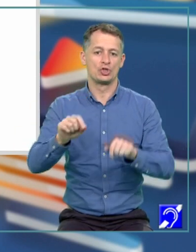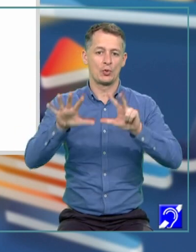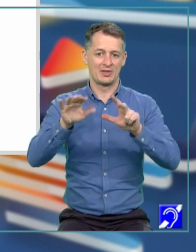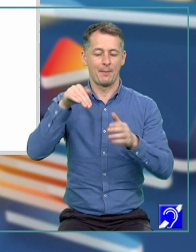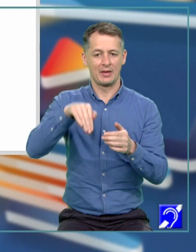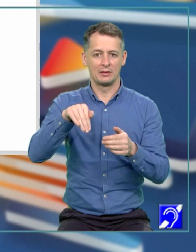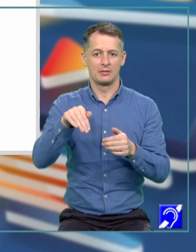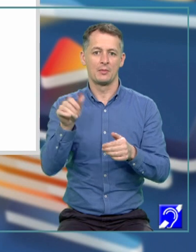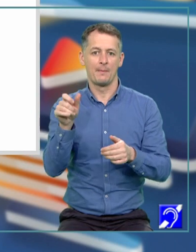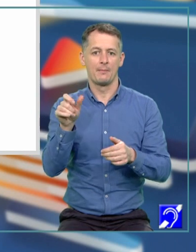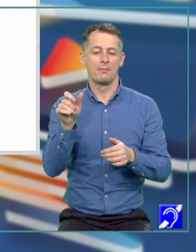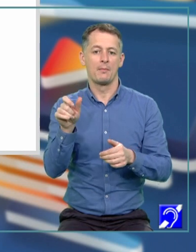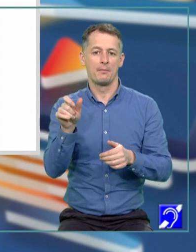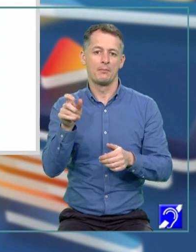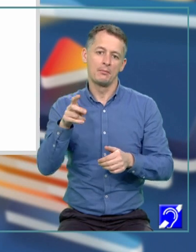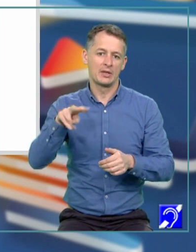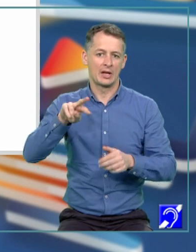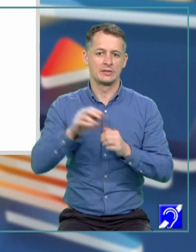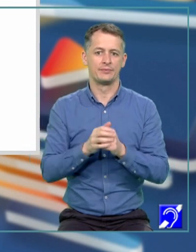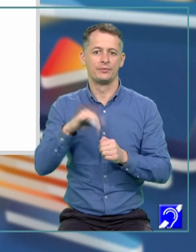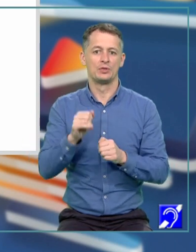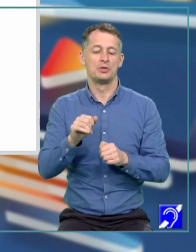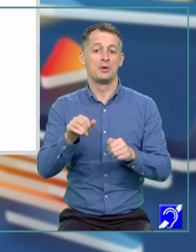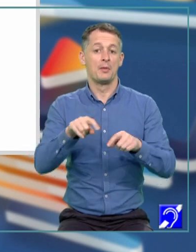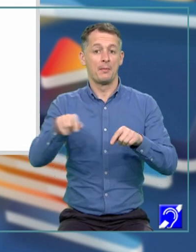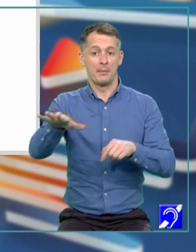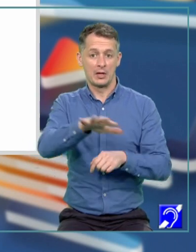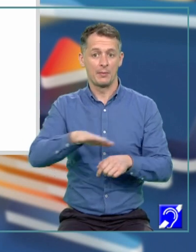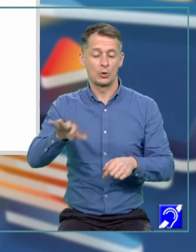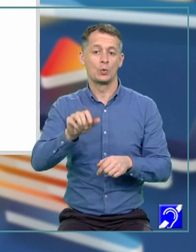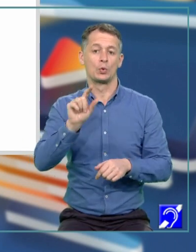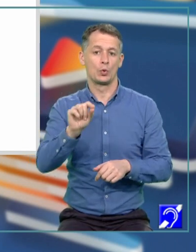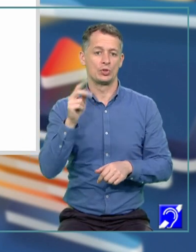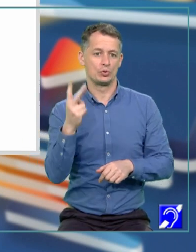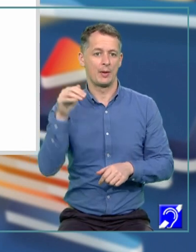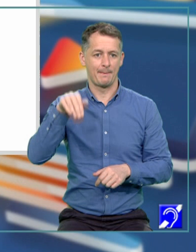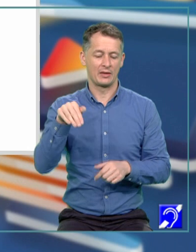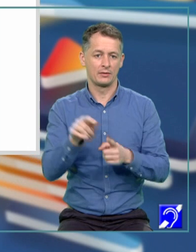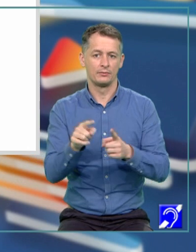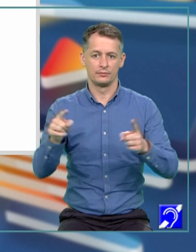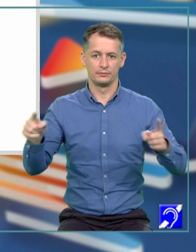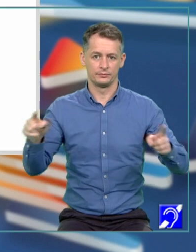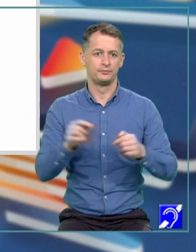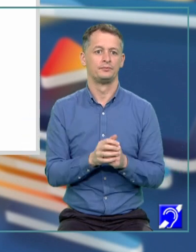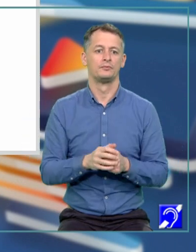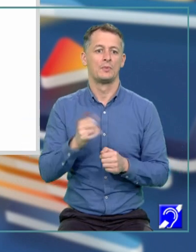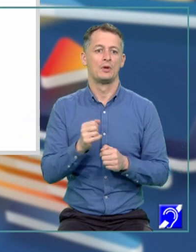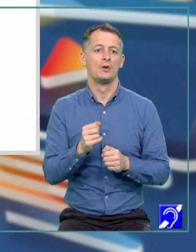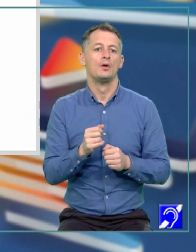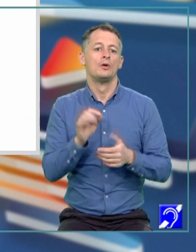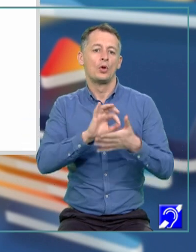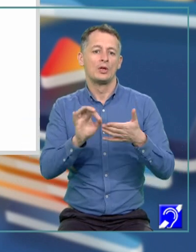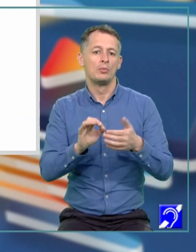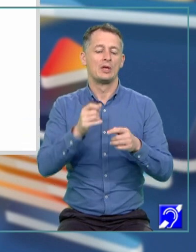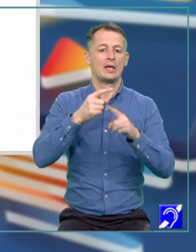perimetrul de 22 de metri. Și să vedem soluția. Notăm dimensiunele dreptunghiului cu X și Y, atunci exprimarea